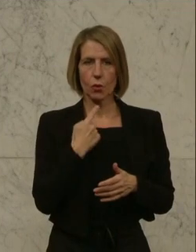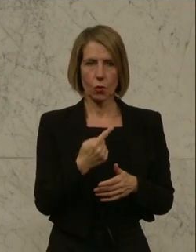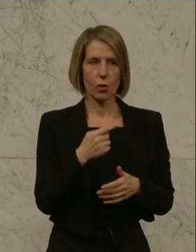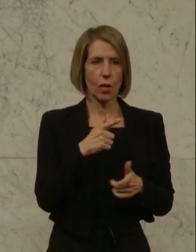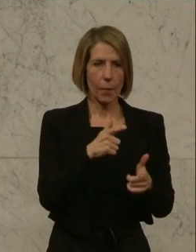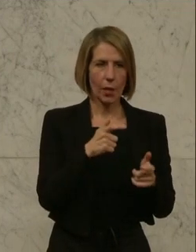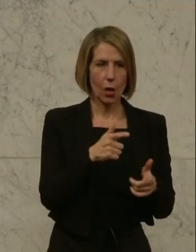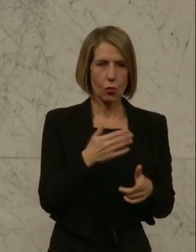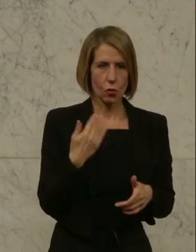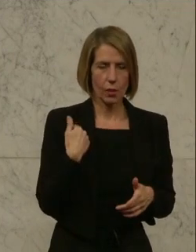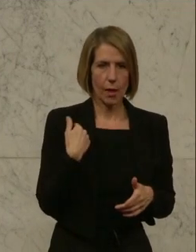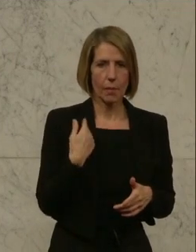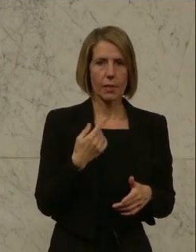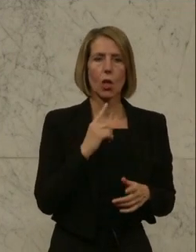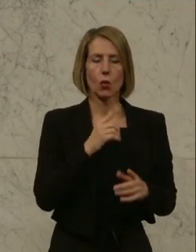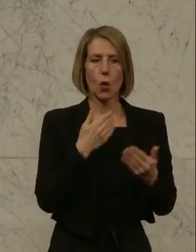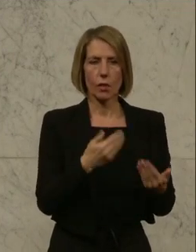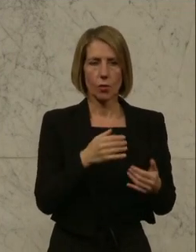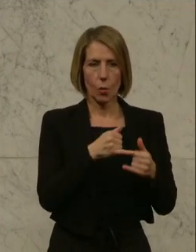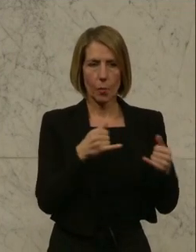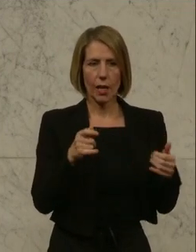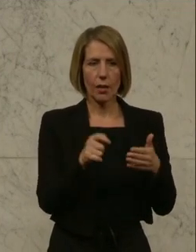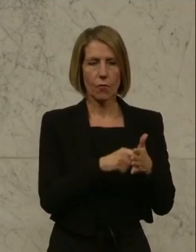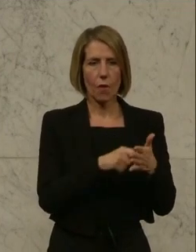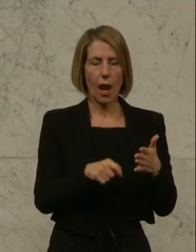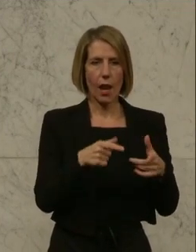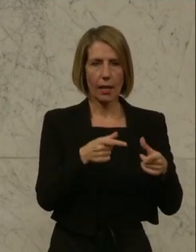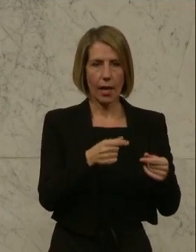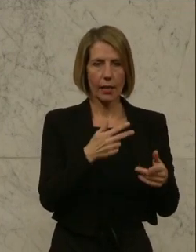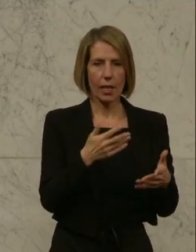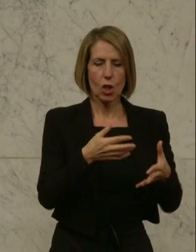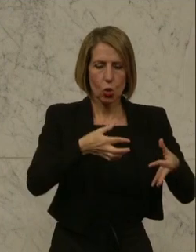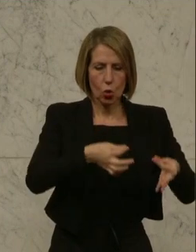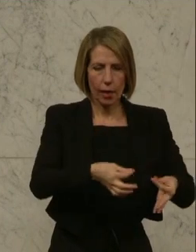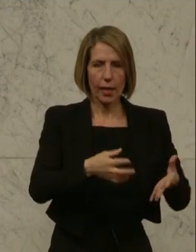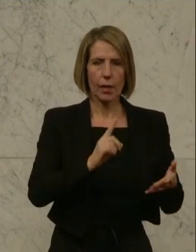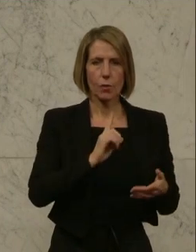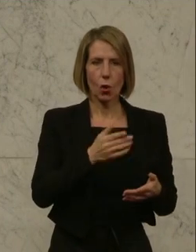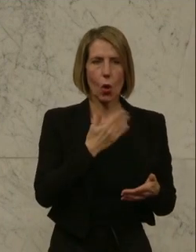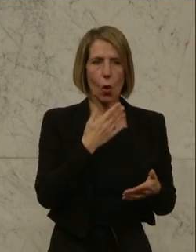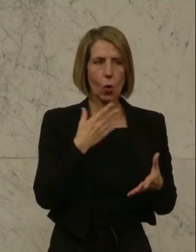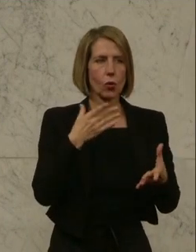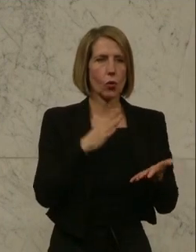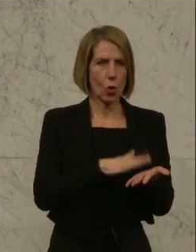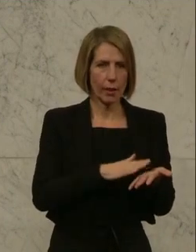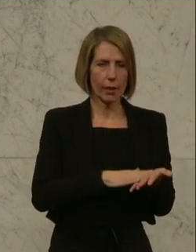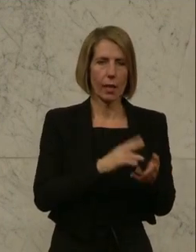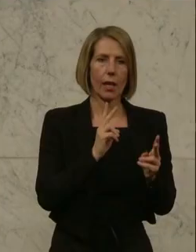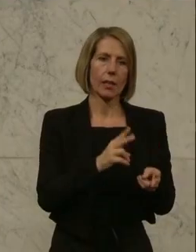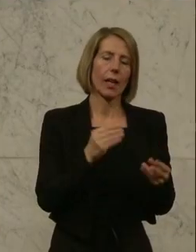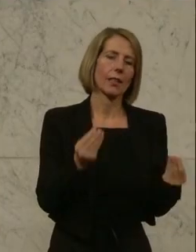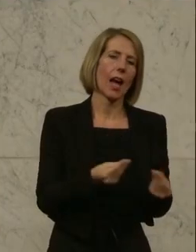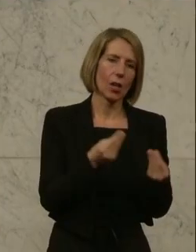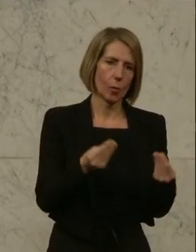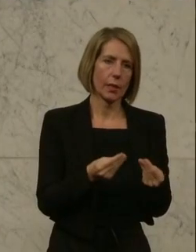ursprünglich hätte sein sollen, dass Briefwahlkarten, die zugeklebt sind, ungültig sein sollten. Das kann man natürlich argumentieren, dass man mit dem